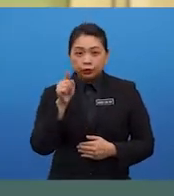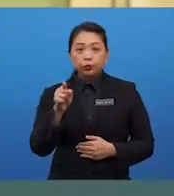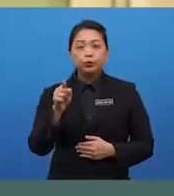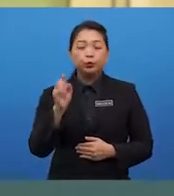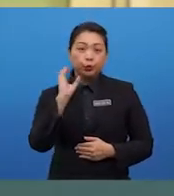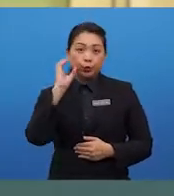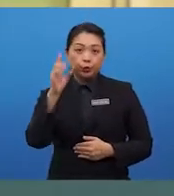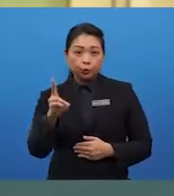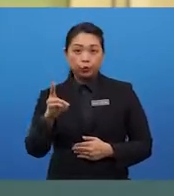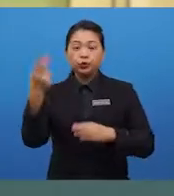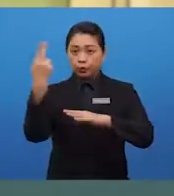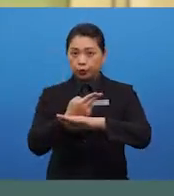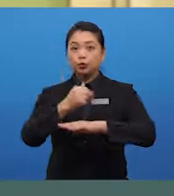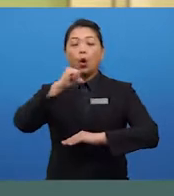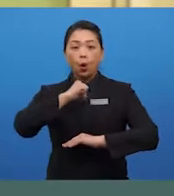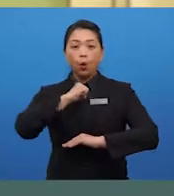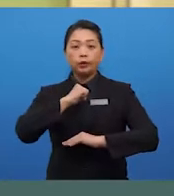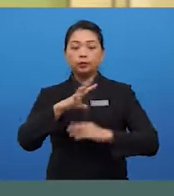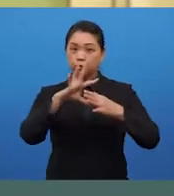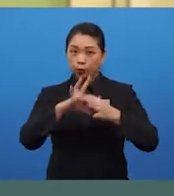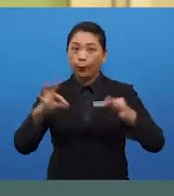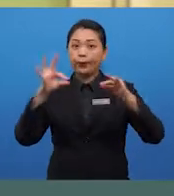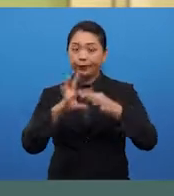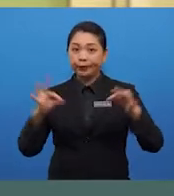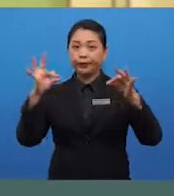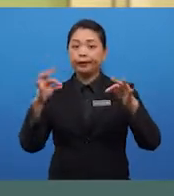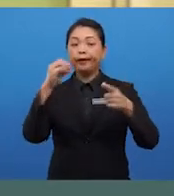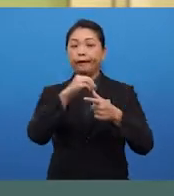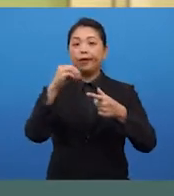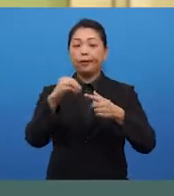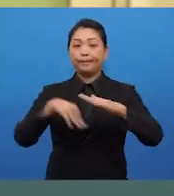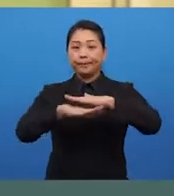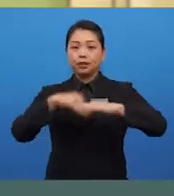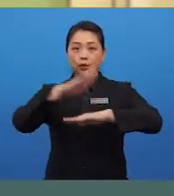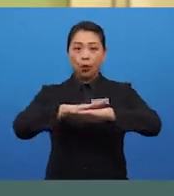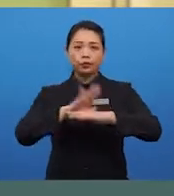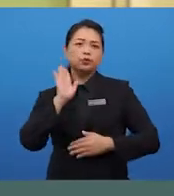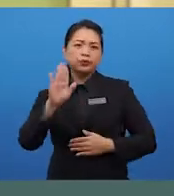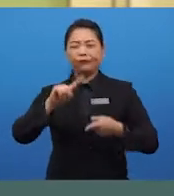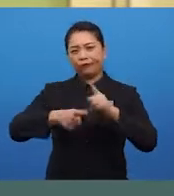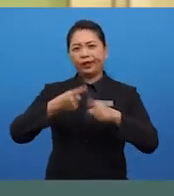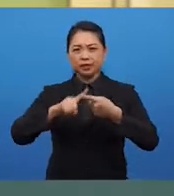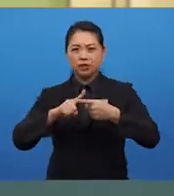your own examples, stories about your own, or based on your friends or your families.